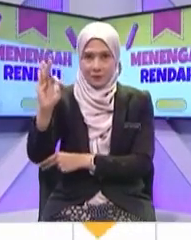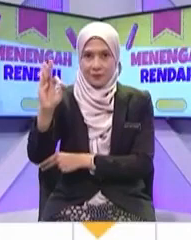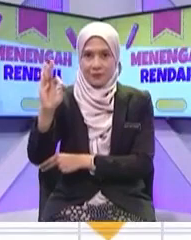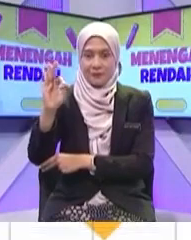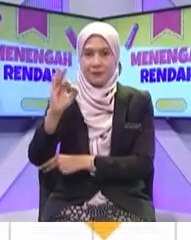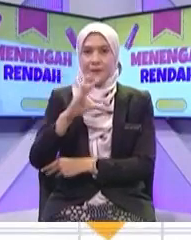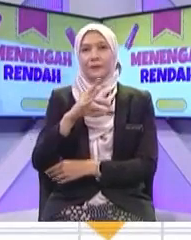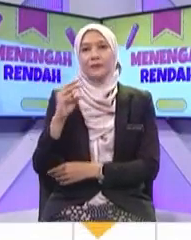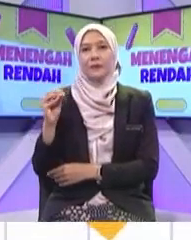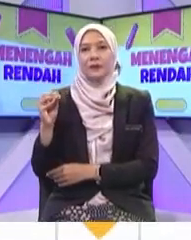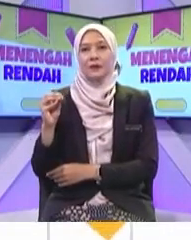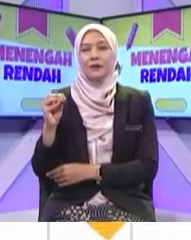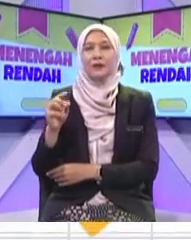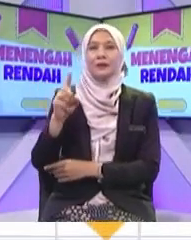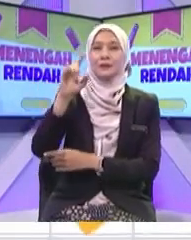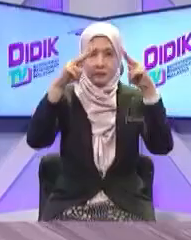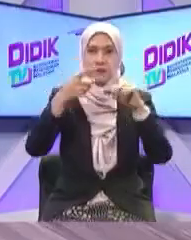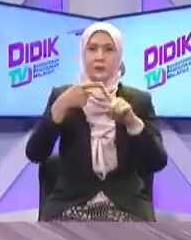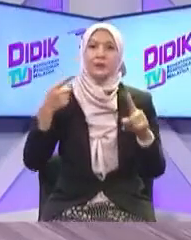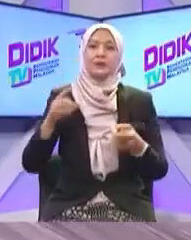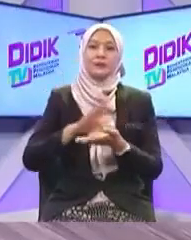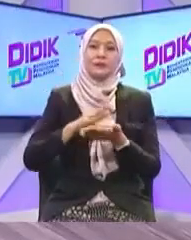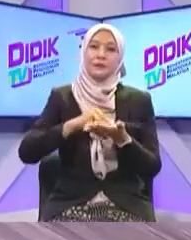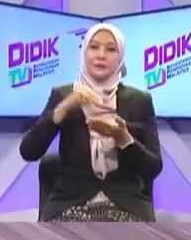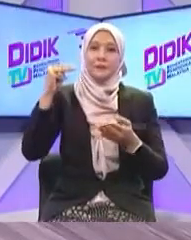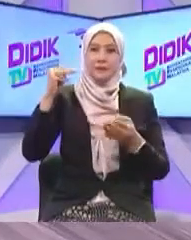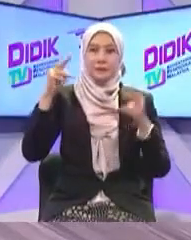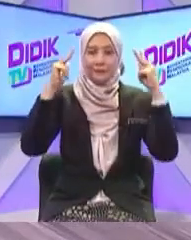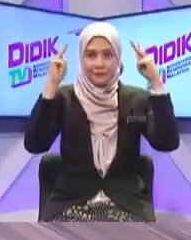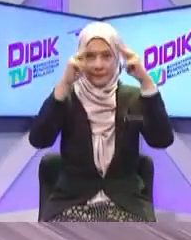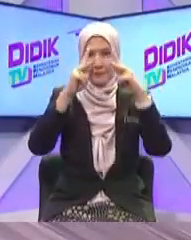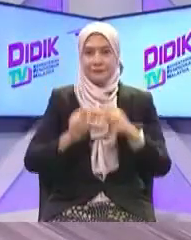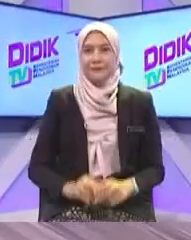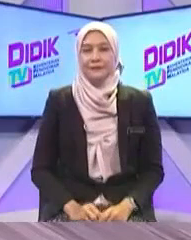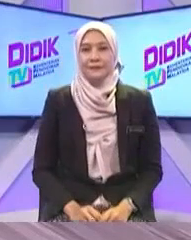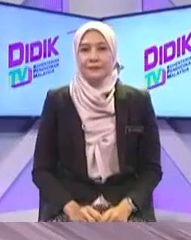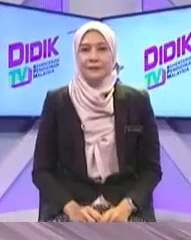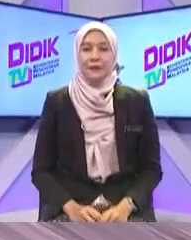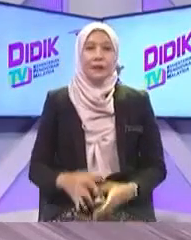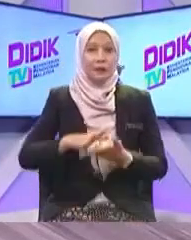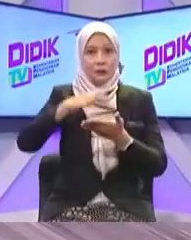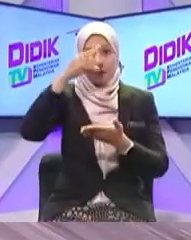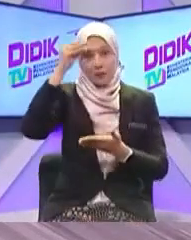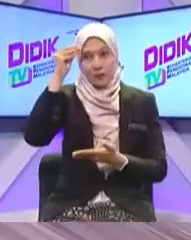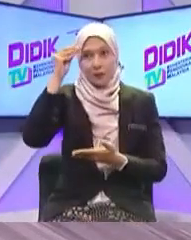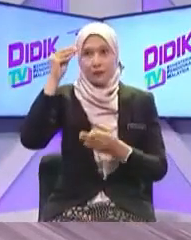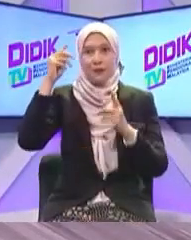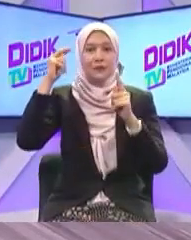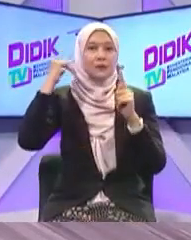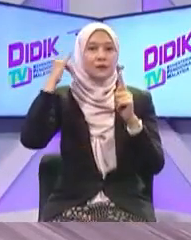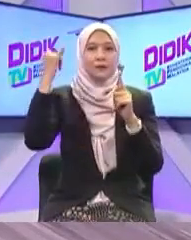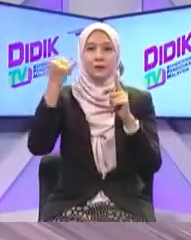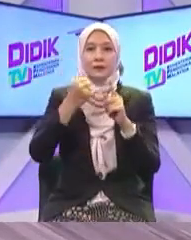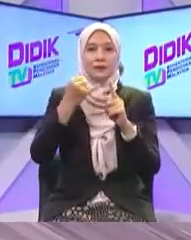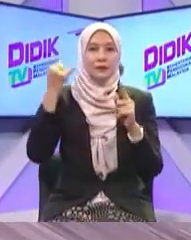SMK Sulaiman Bentong Pahang Hari ni Kita nak belajar Tentang alat komunikasi Ke Cikgu Alat telekomunikasi Di